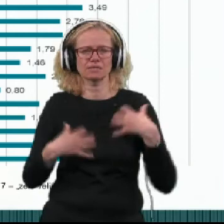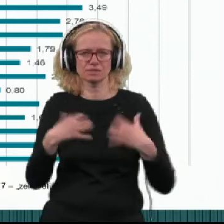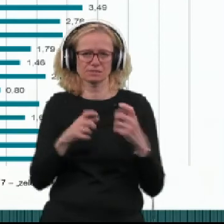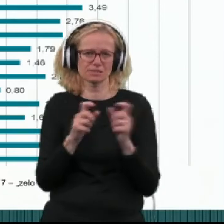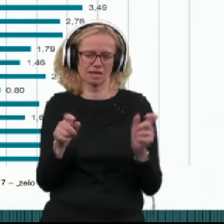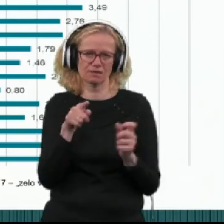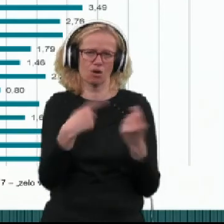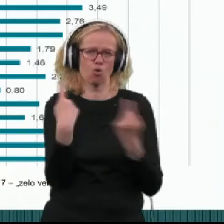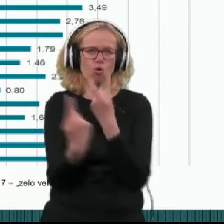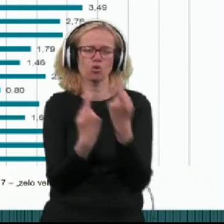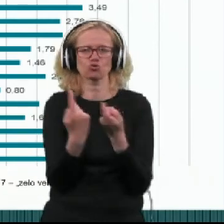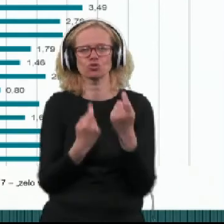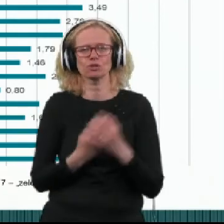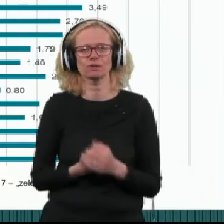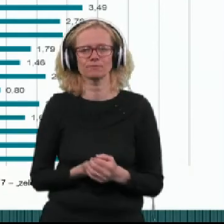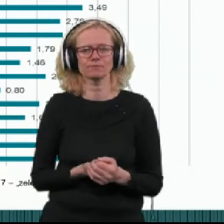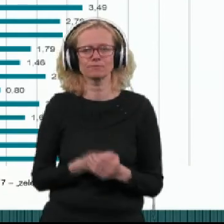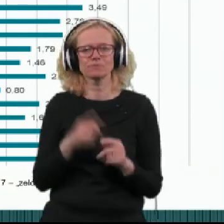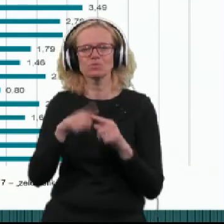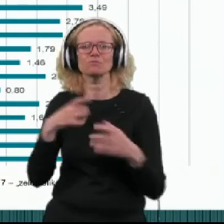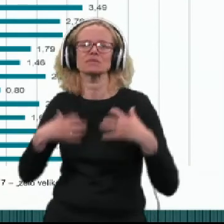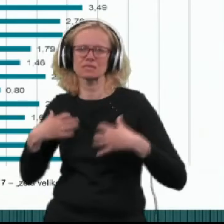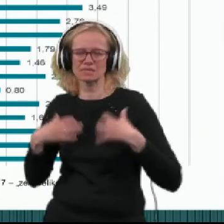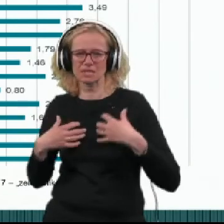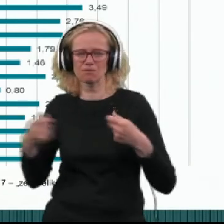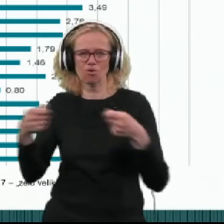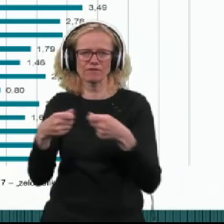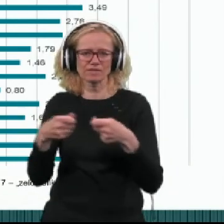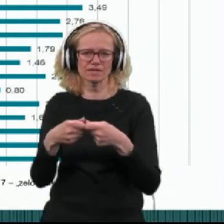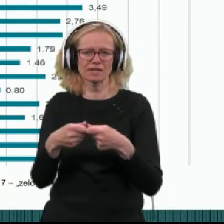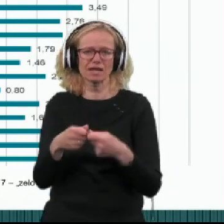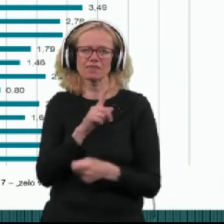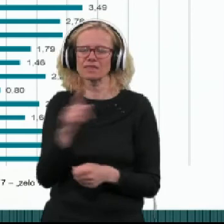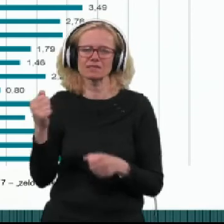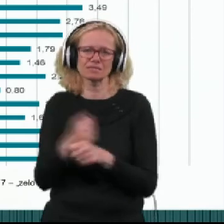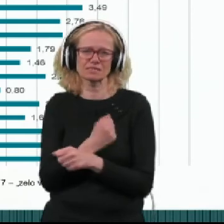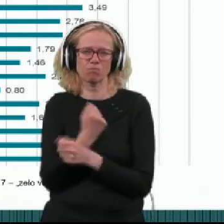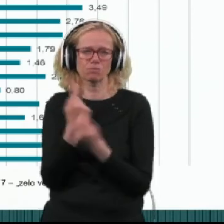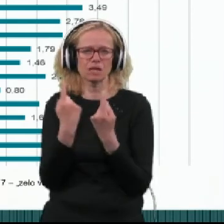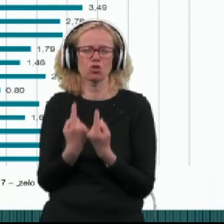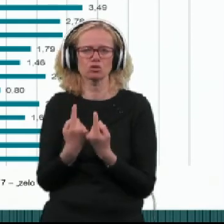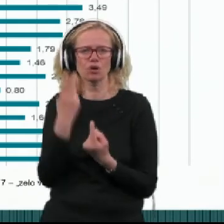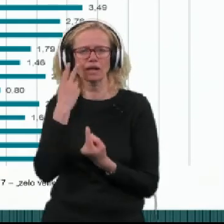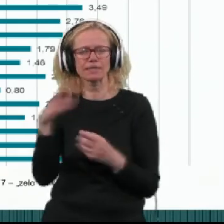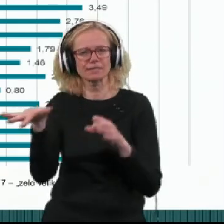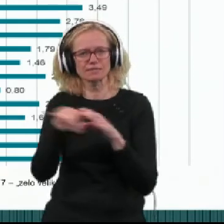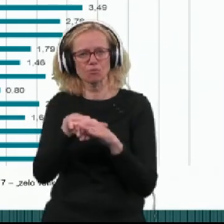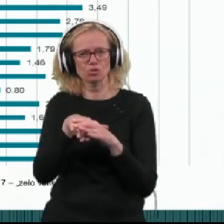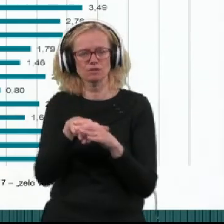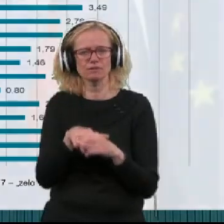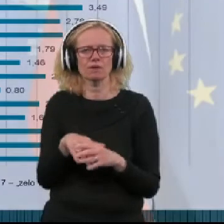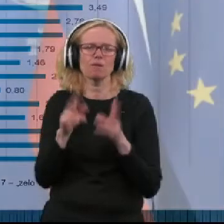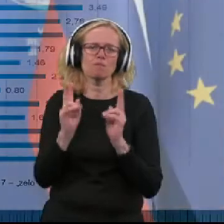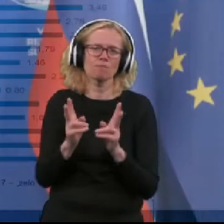okoliščin. Potem stiske, ki pa so povezane z neko nestabilnostjo zaposlitvije oziroma z